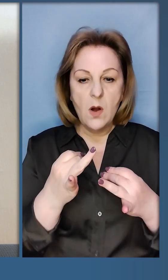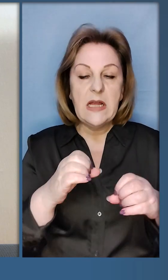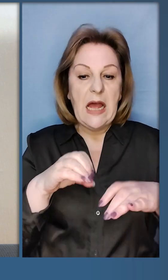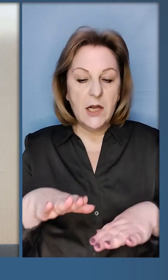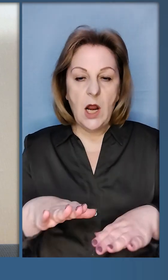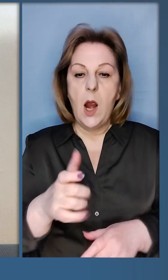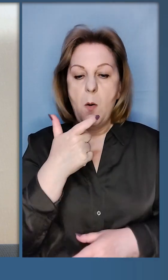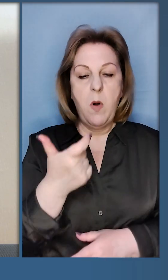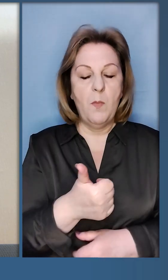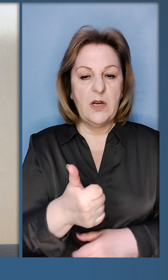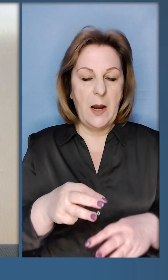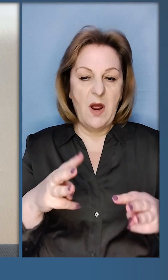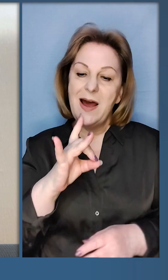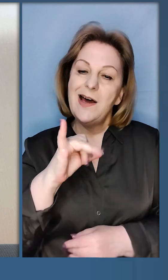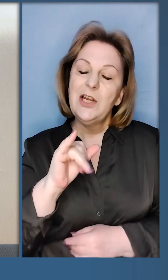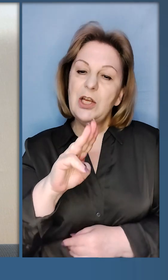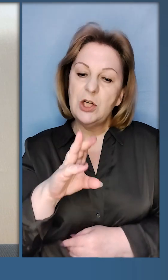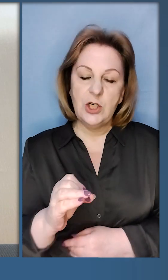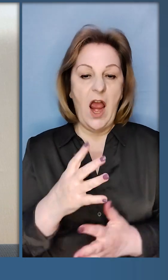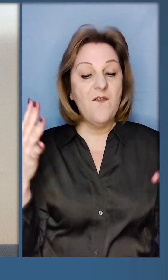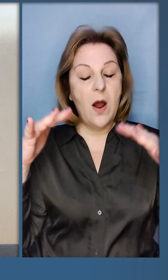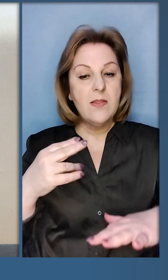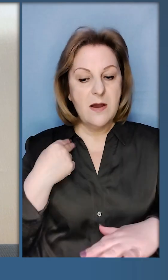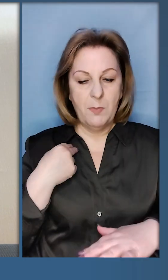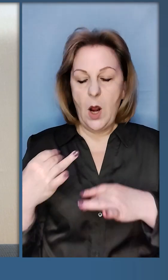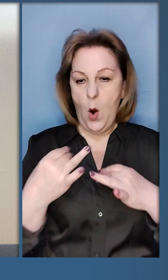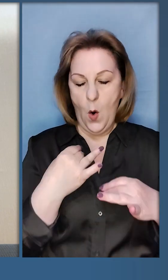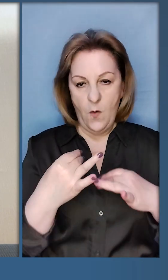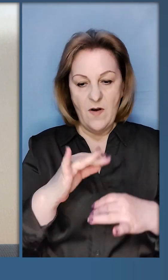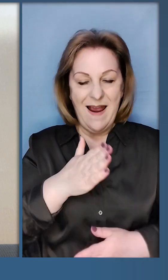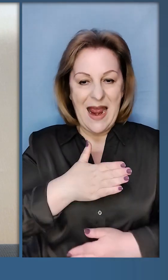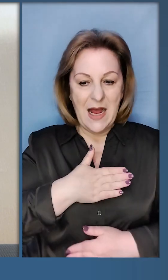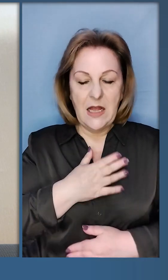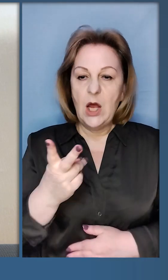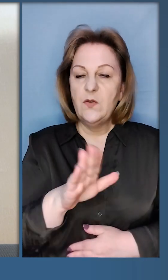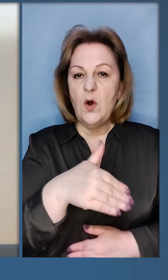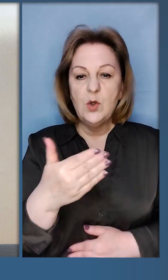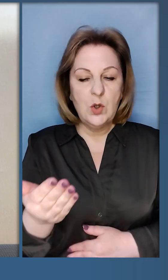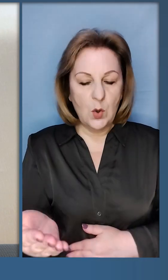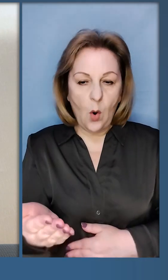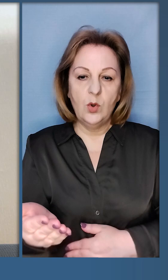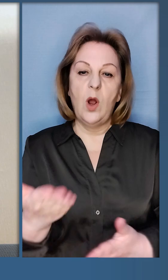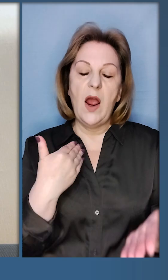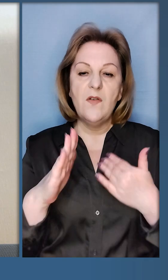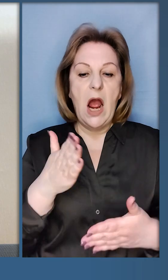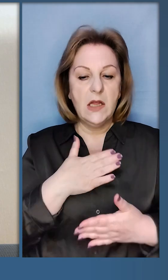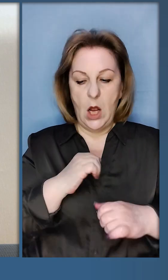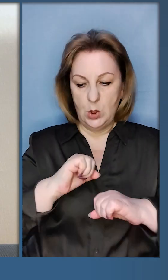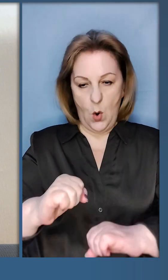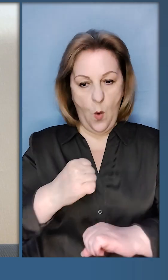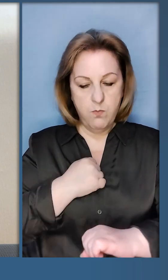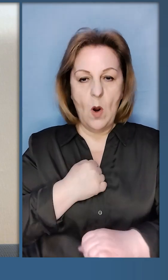Переговори з Ріші паном прем'єр-міністром Великої Британії. Обговорили наші двосторонні відносини,